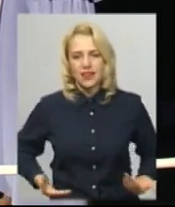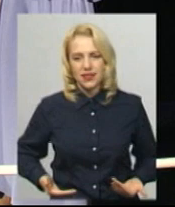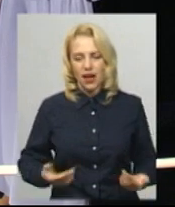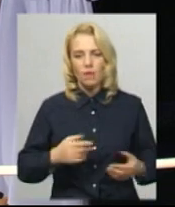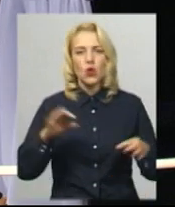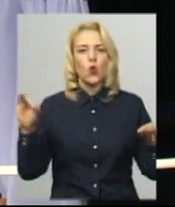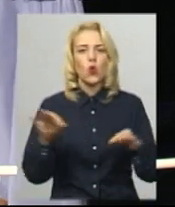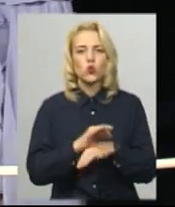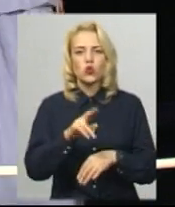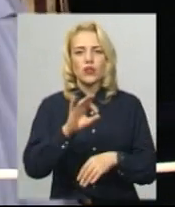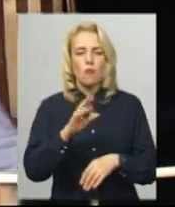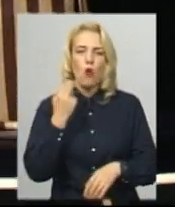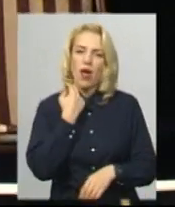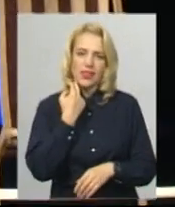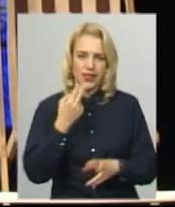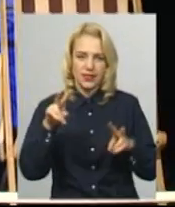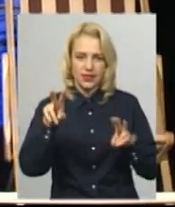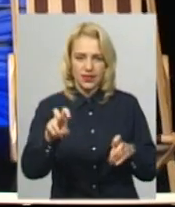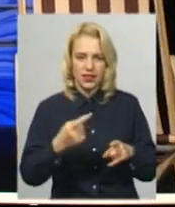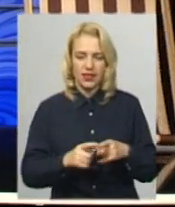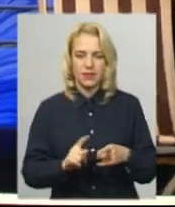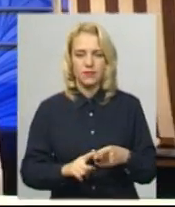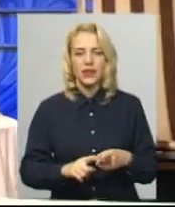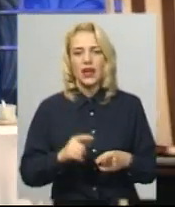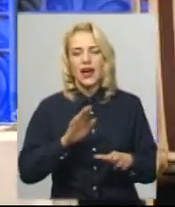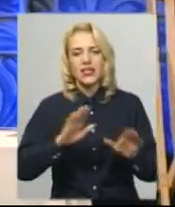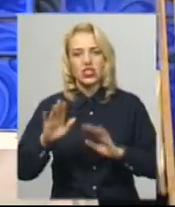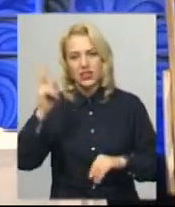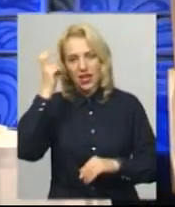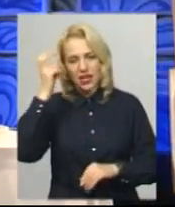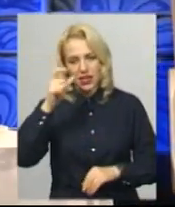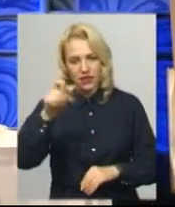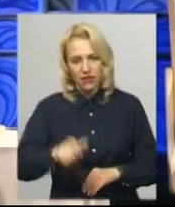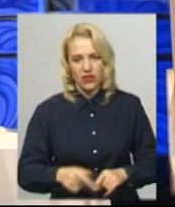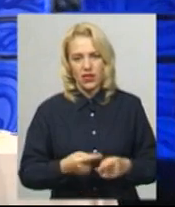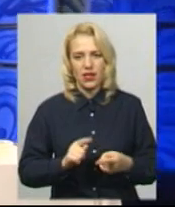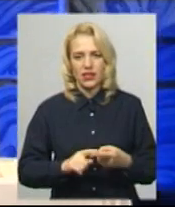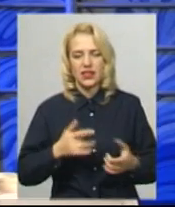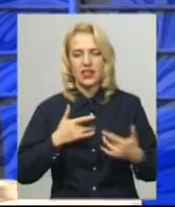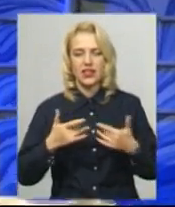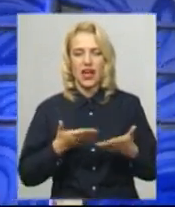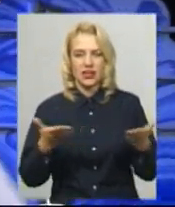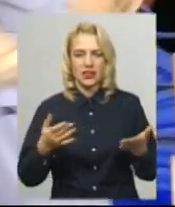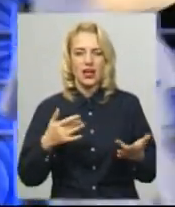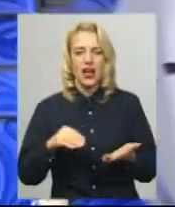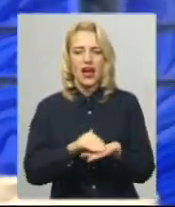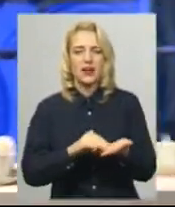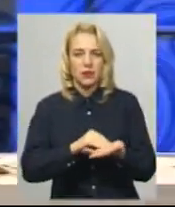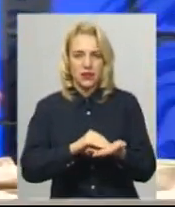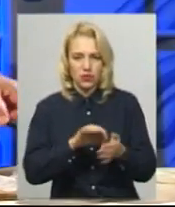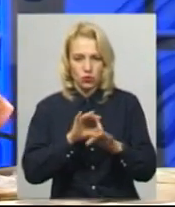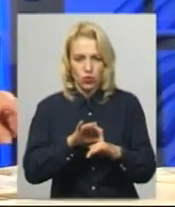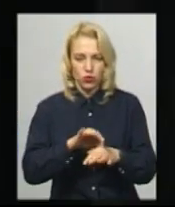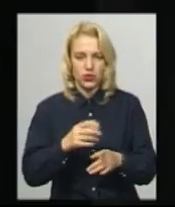Панмійські» у режисерській постановці «Нати Бударіної з Києва». Репетиція пройшла на малі з ценним уздрам театру імені Михайла Старицького. За словами